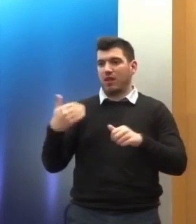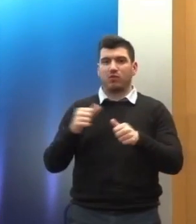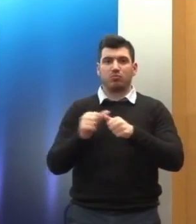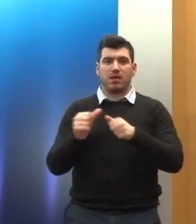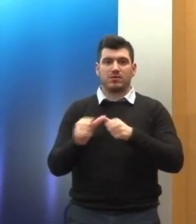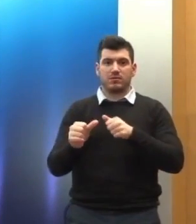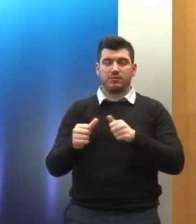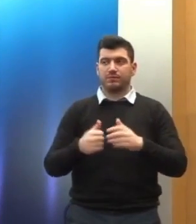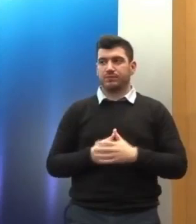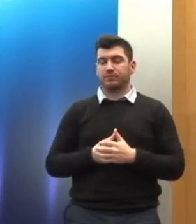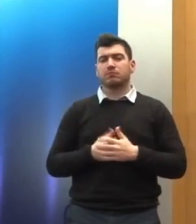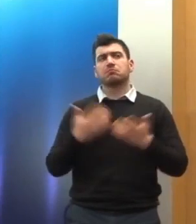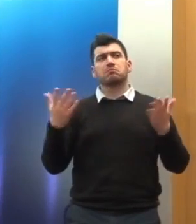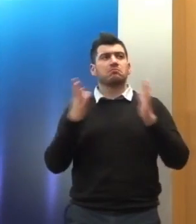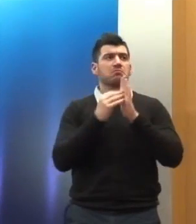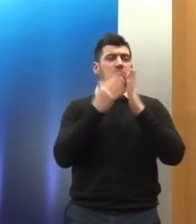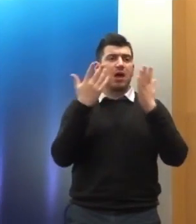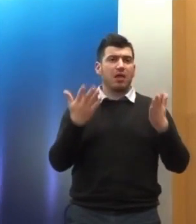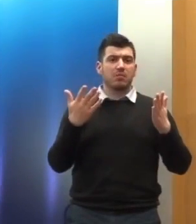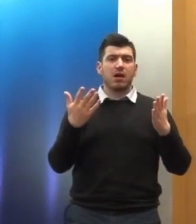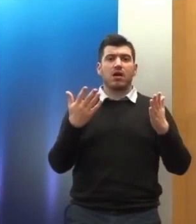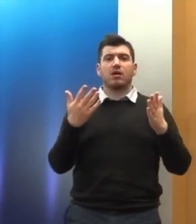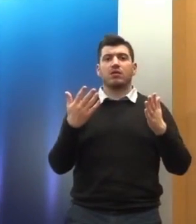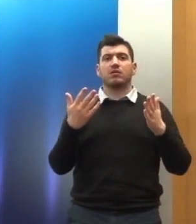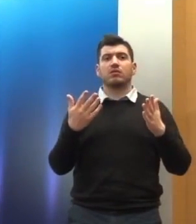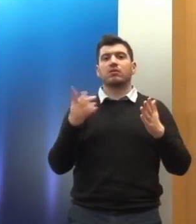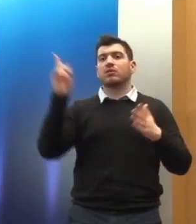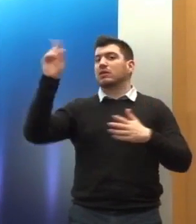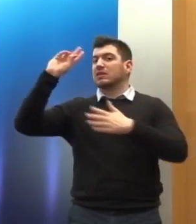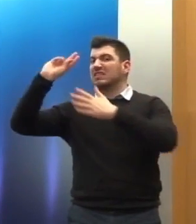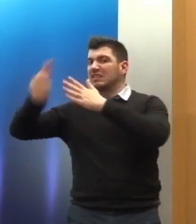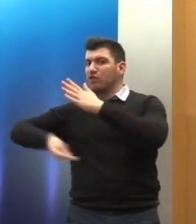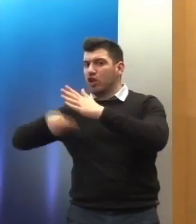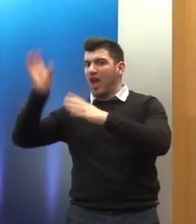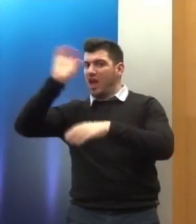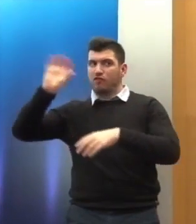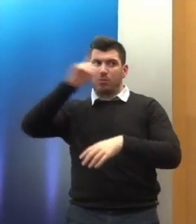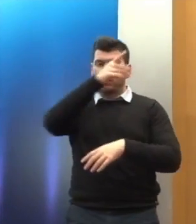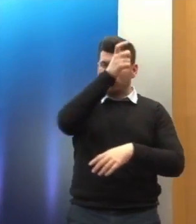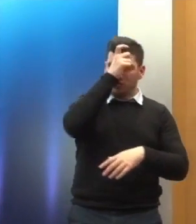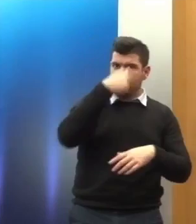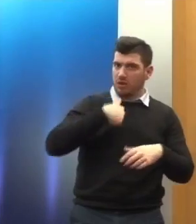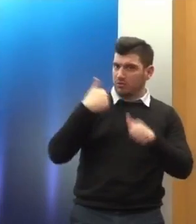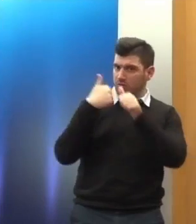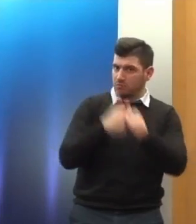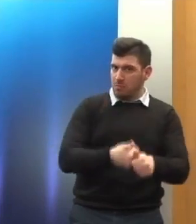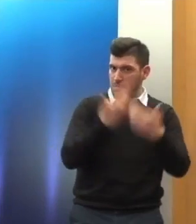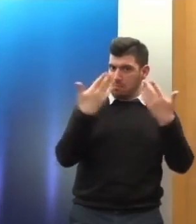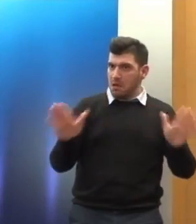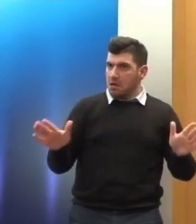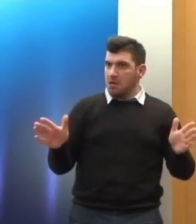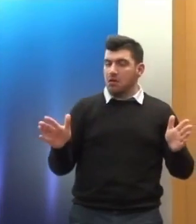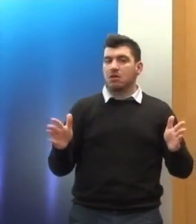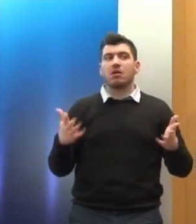τόσο αυτές που σχετίζονται με τον τρόπο που έχει φετυχοποιηθεί η Συμφωνία Ευρωπαϊκής Ένωσης Τουρκίας και κυρίως με τον τρόπο που έχουμε